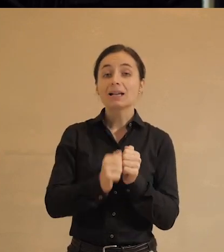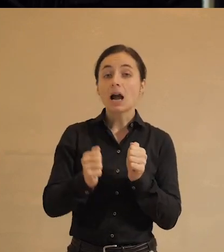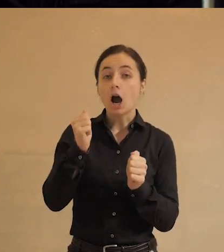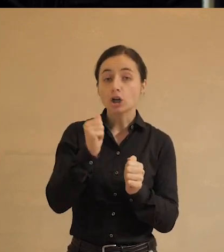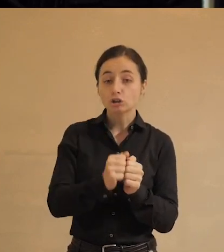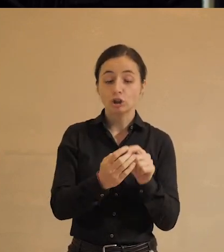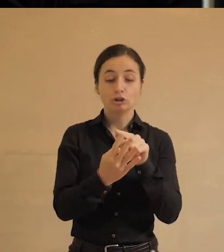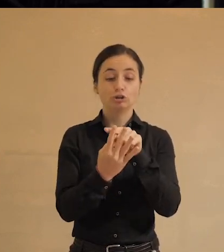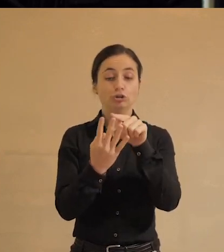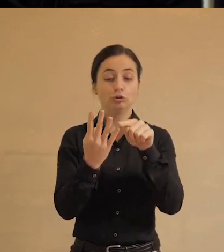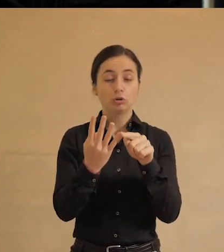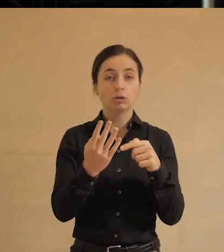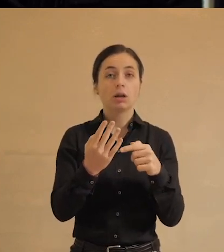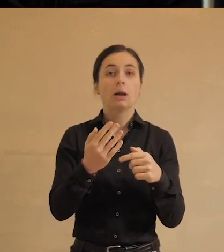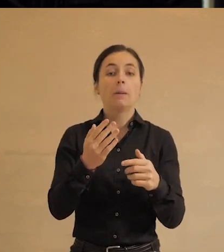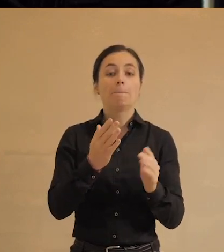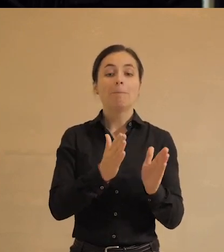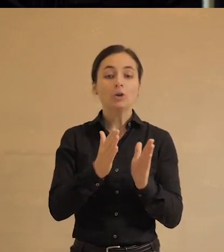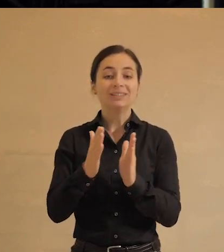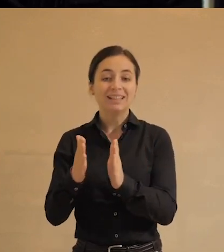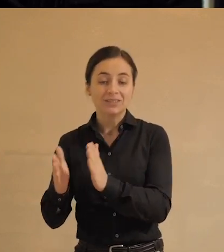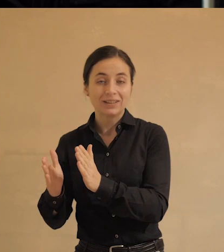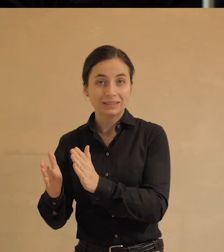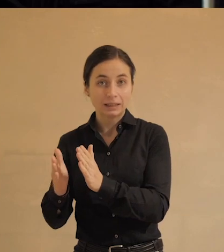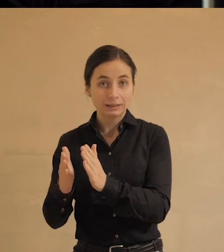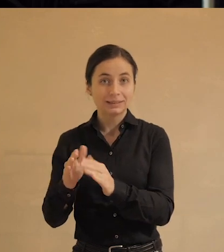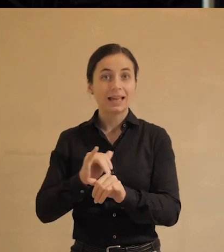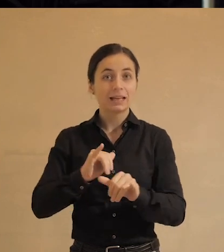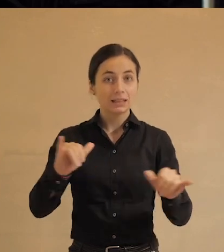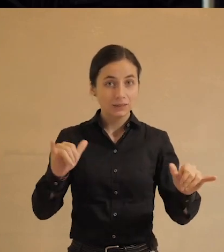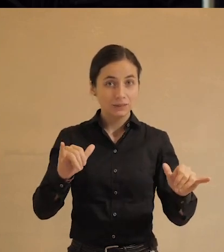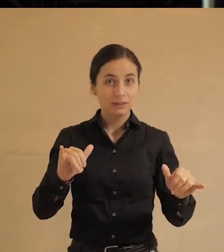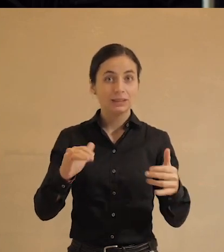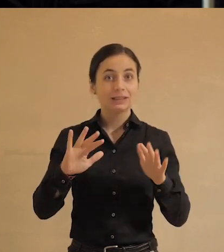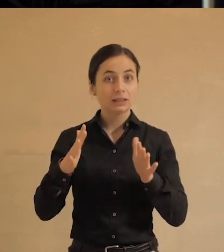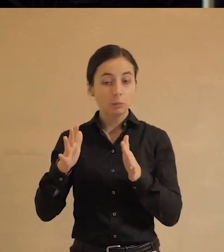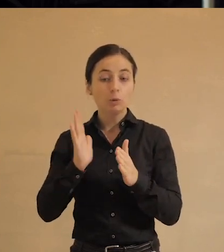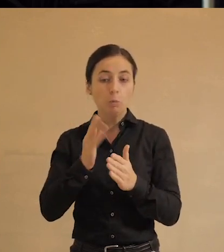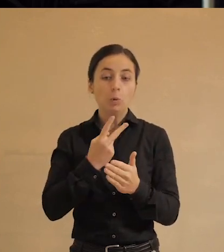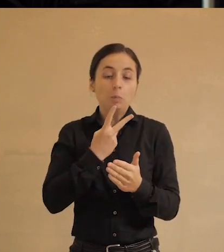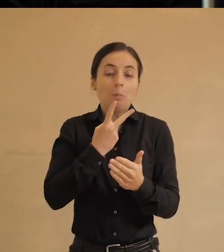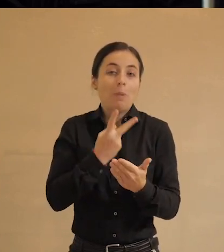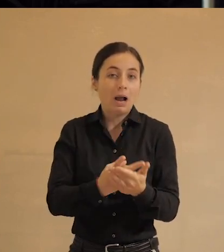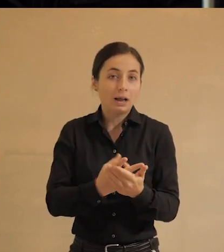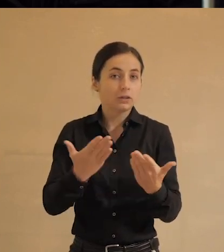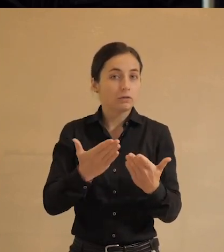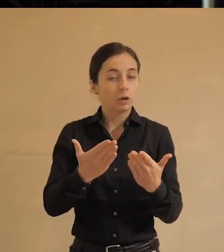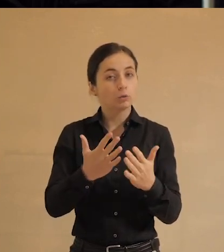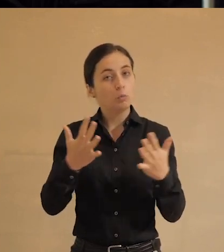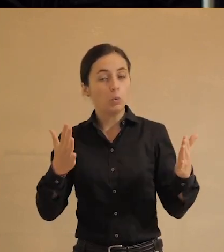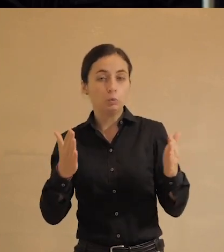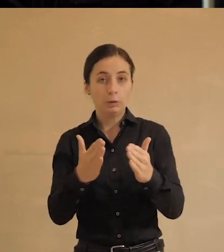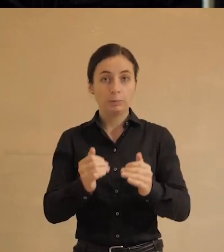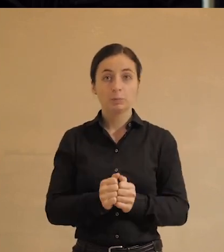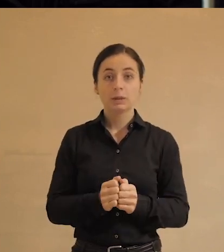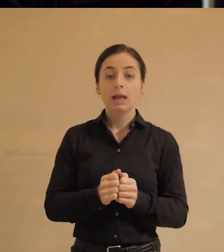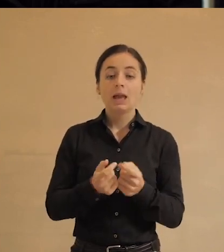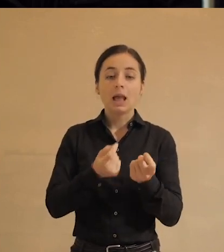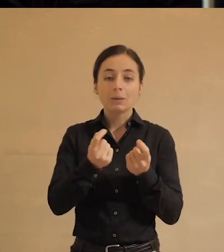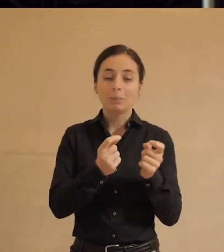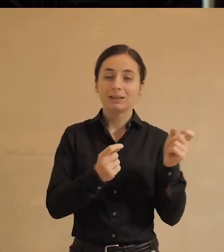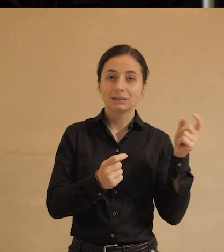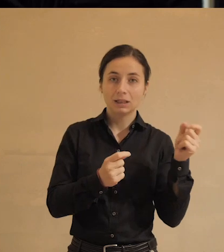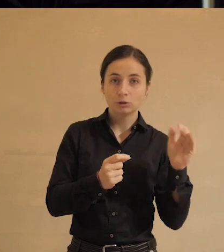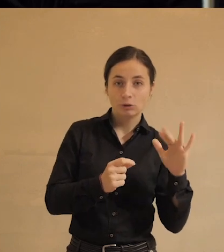из этих последовательностей развития будет явлена в той или иной степени. И элементы золотого века будут,